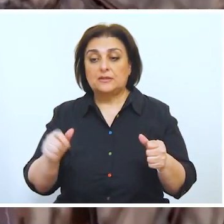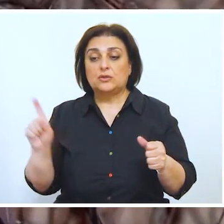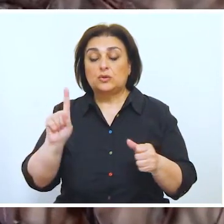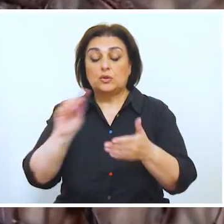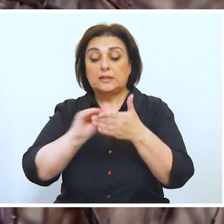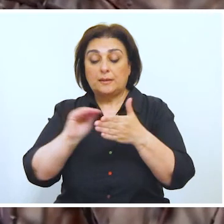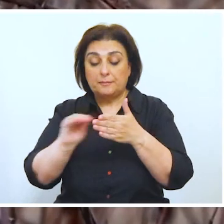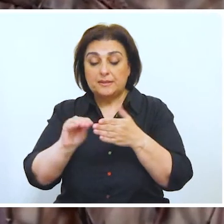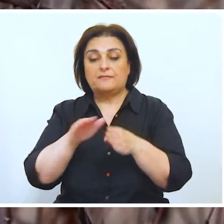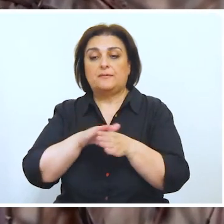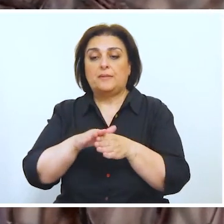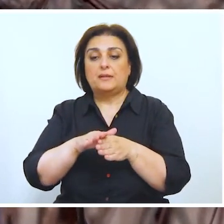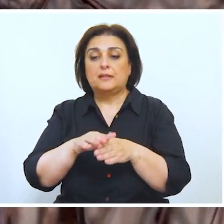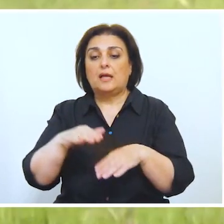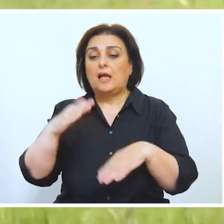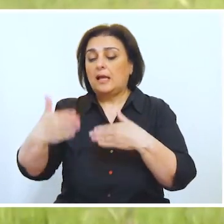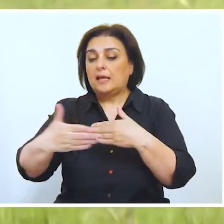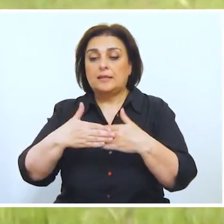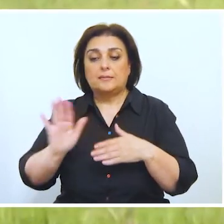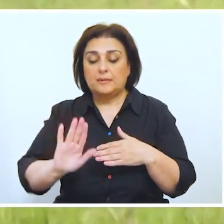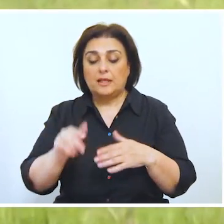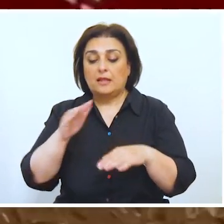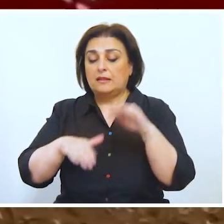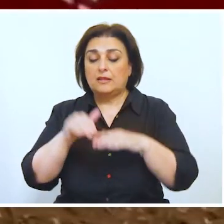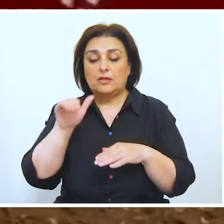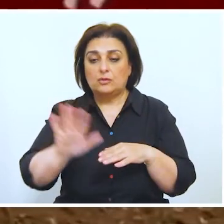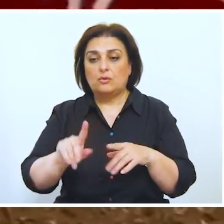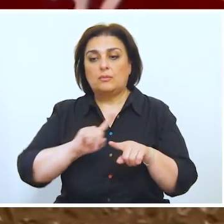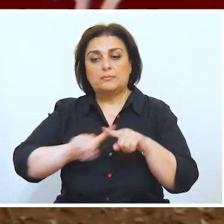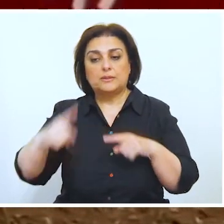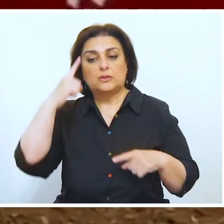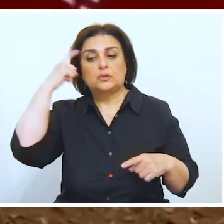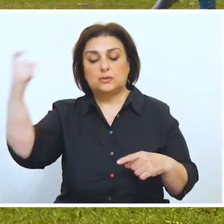Yaxınlaşmayın, toxunmayın, məlumat verin.